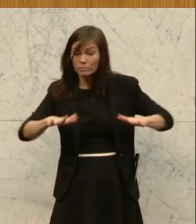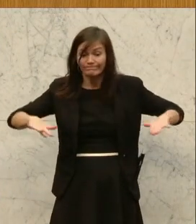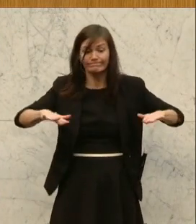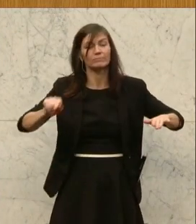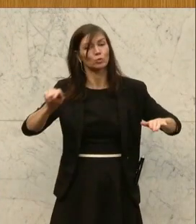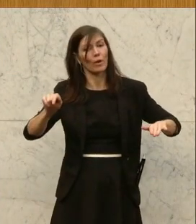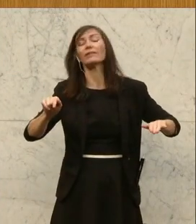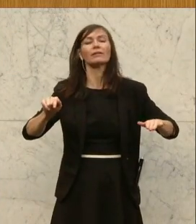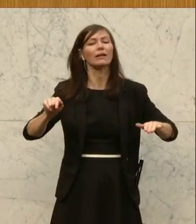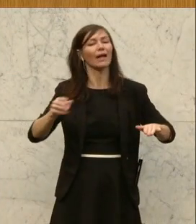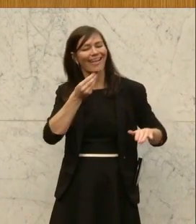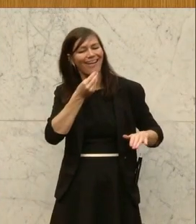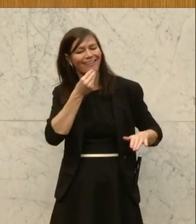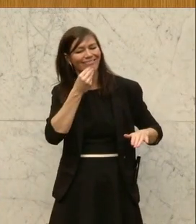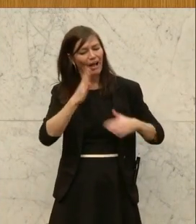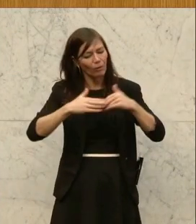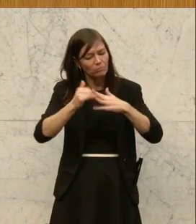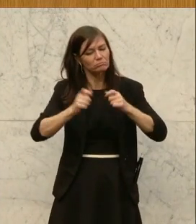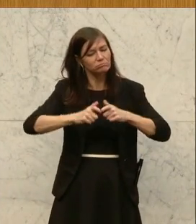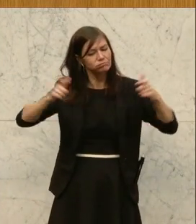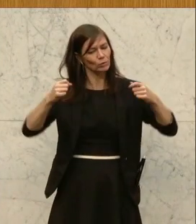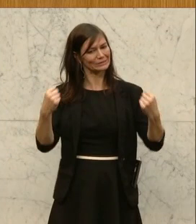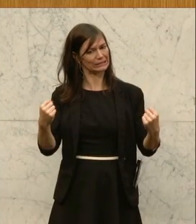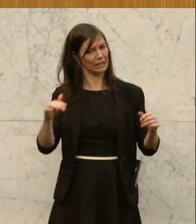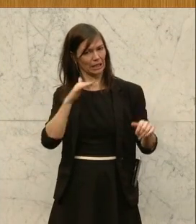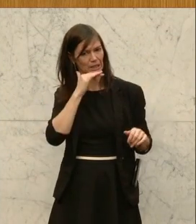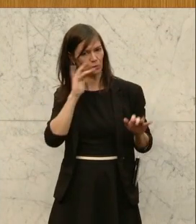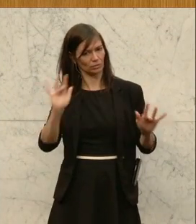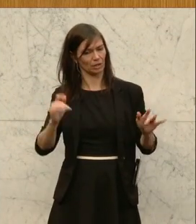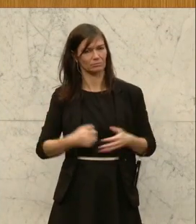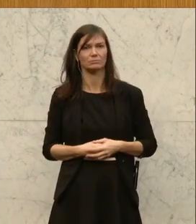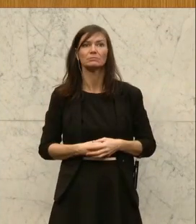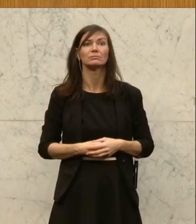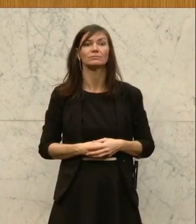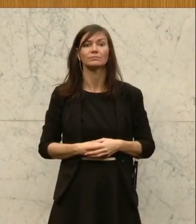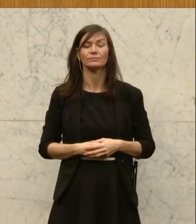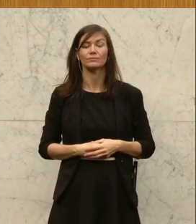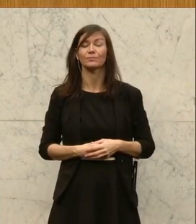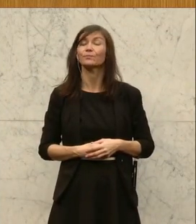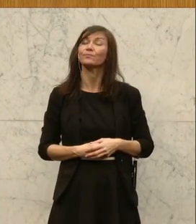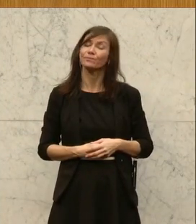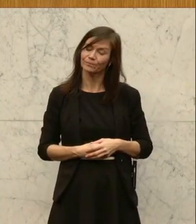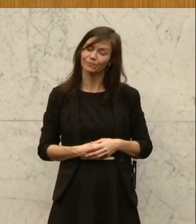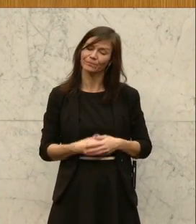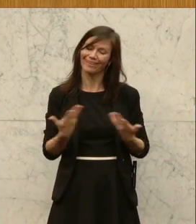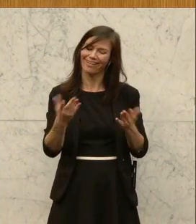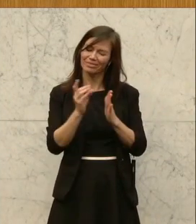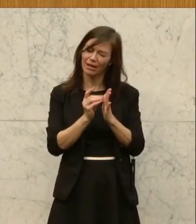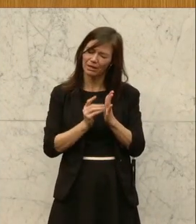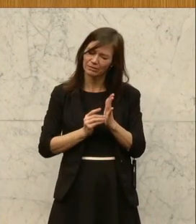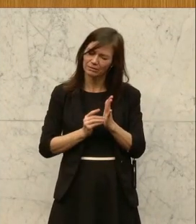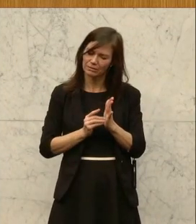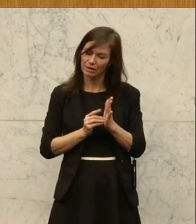die Ernährung der lebenden Menschen, dort lebenden Menschen sicherzustellen. Die Planung und die Übermittlung der Daten aus